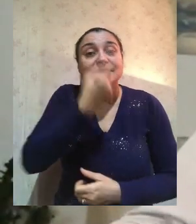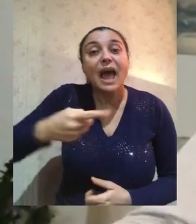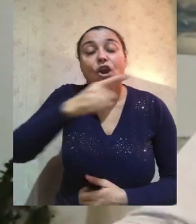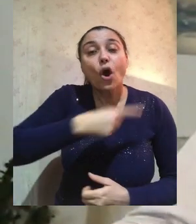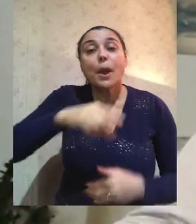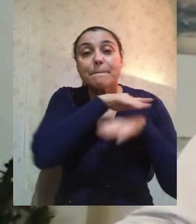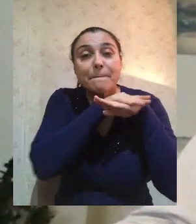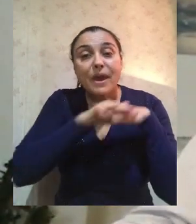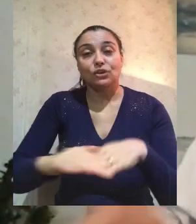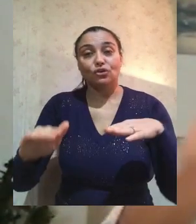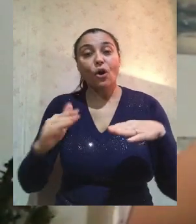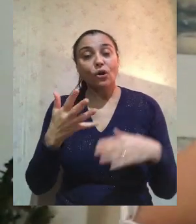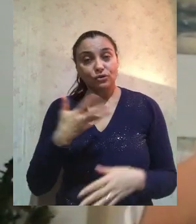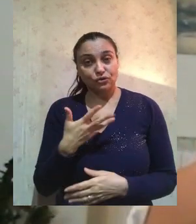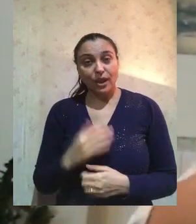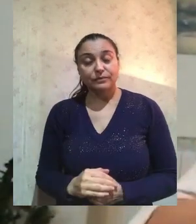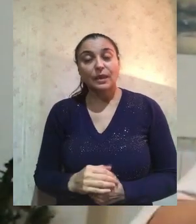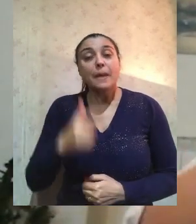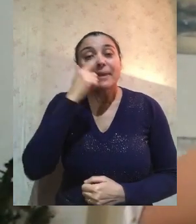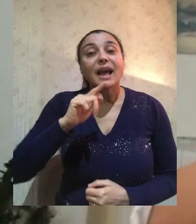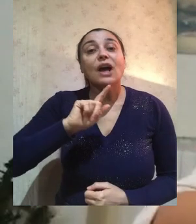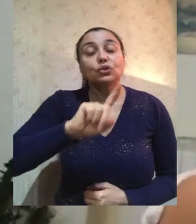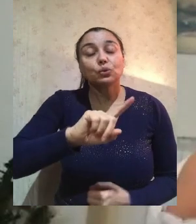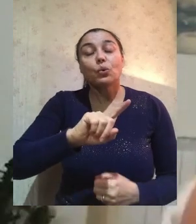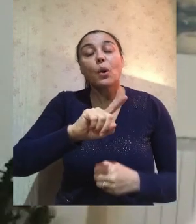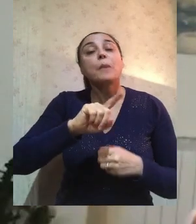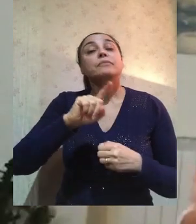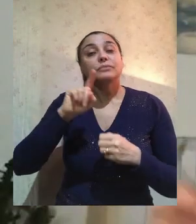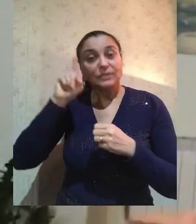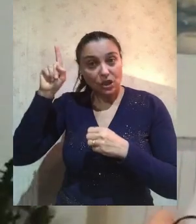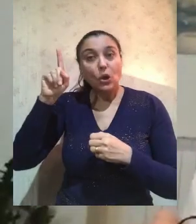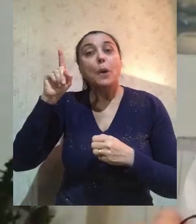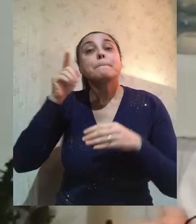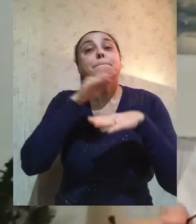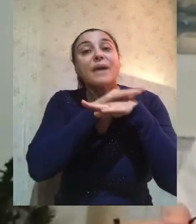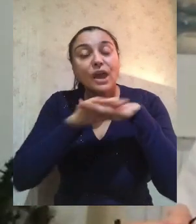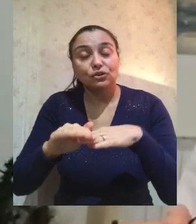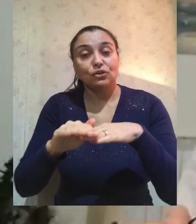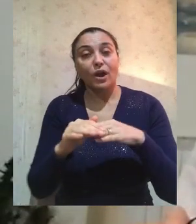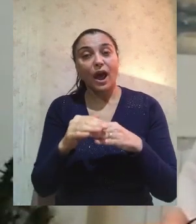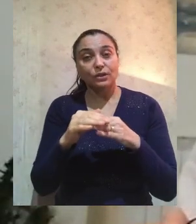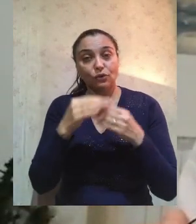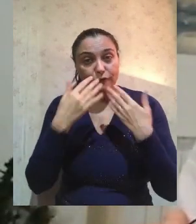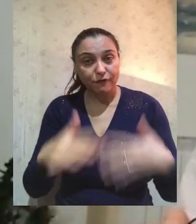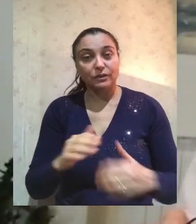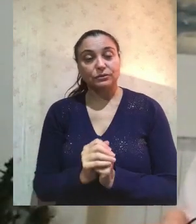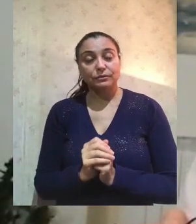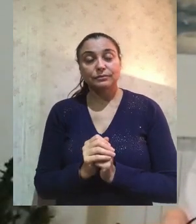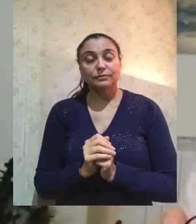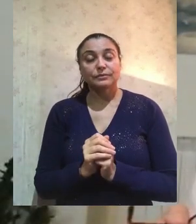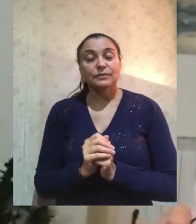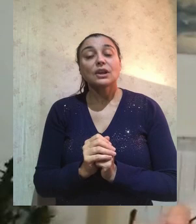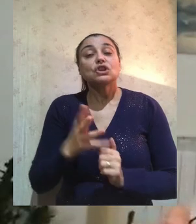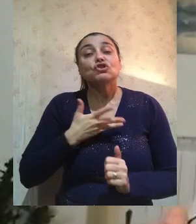peccati saranno perdonati. I tuoi peccati ti sono perdonati e come sempre accade ci sono quelli